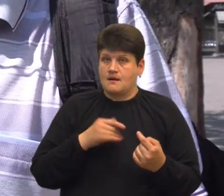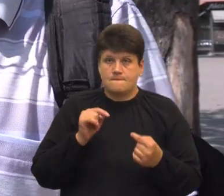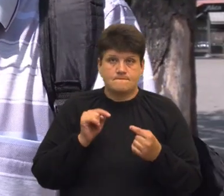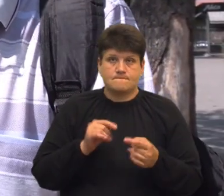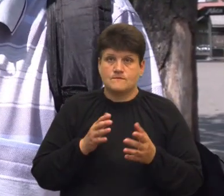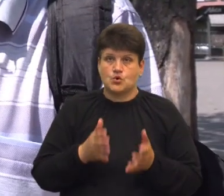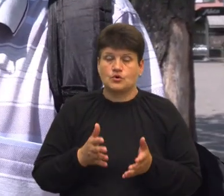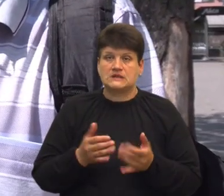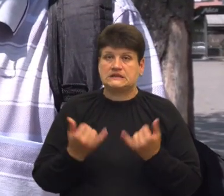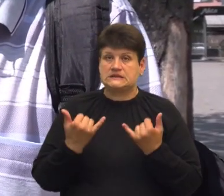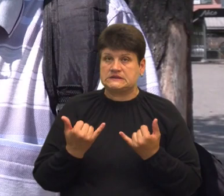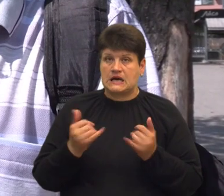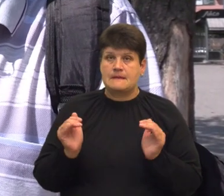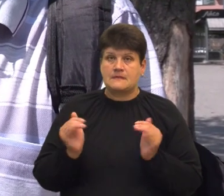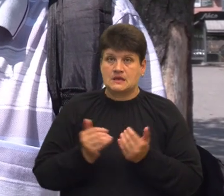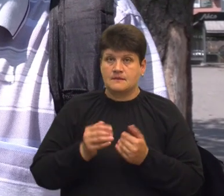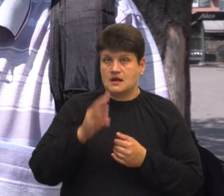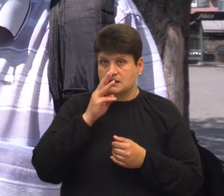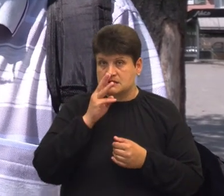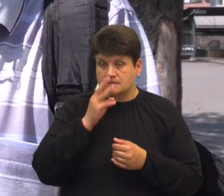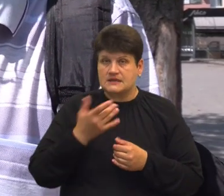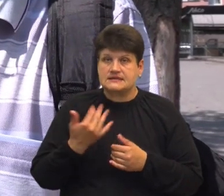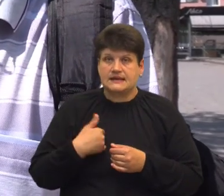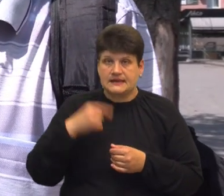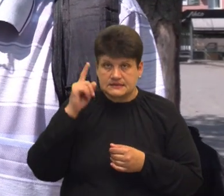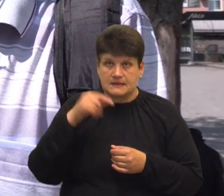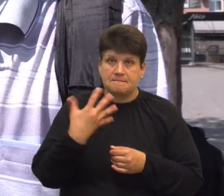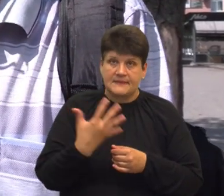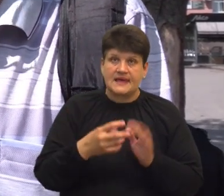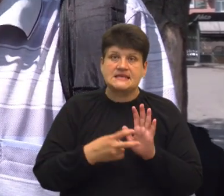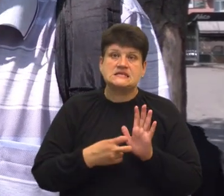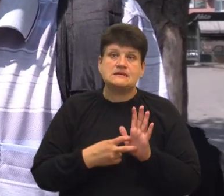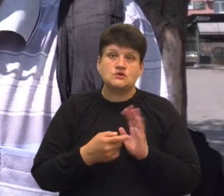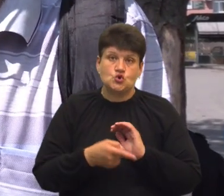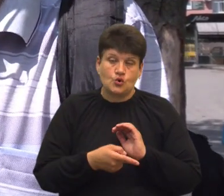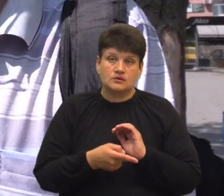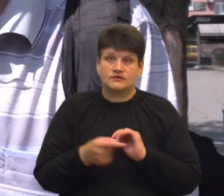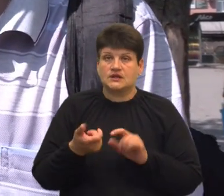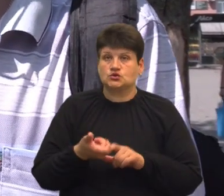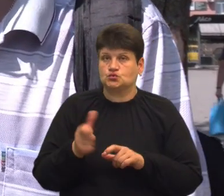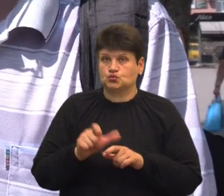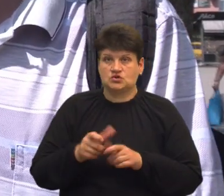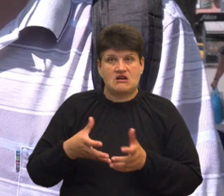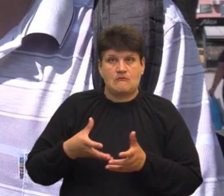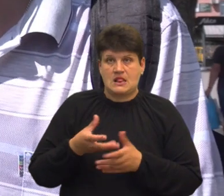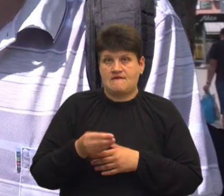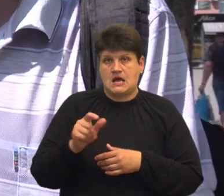Зараз мінімальна зарплата, я наскільки знаю, 5-700, воно дуже впливає людям